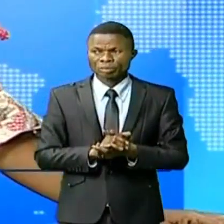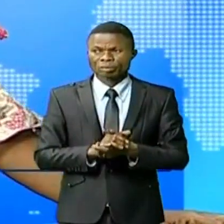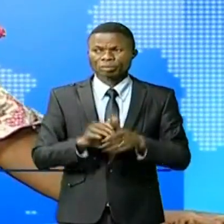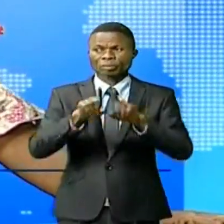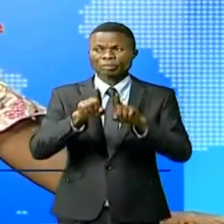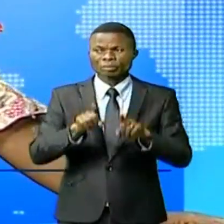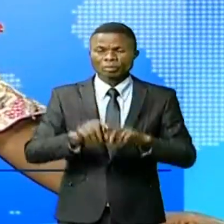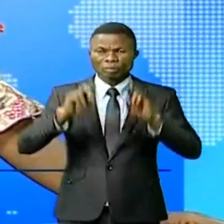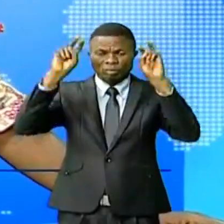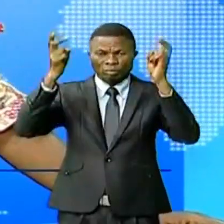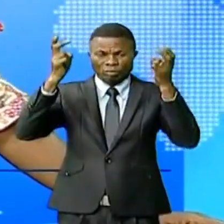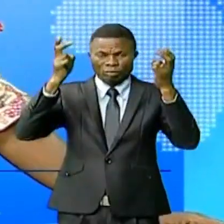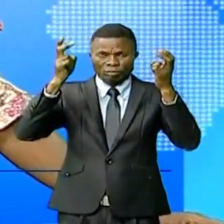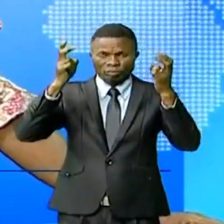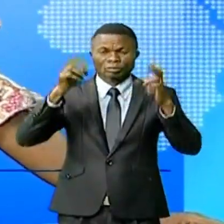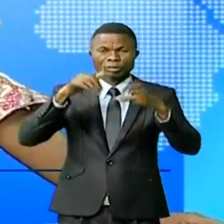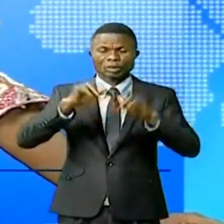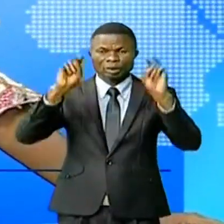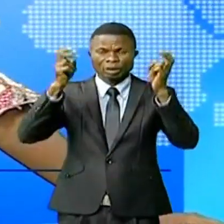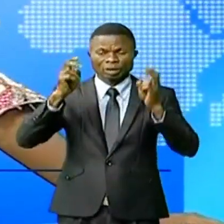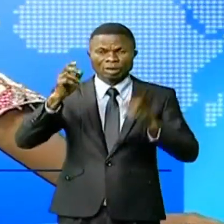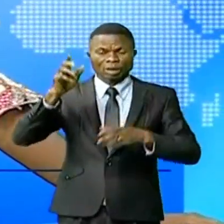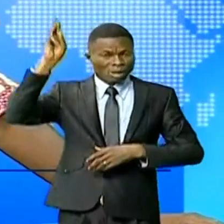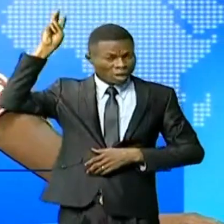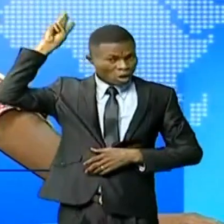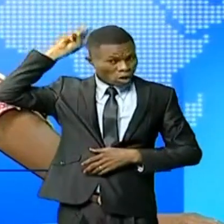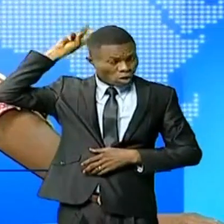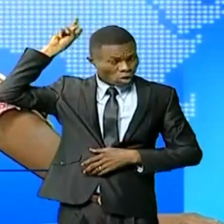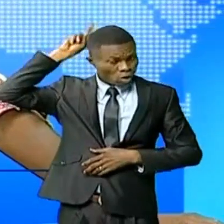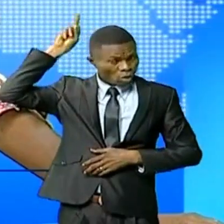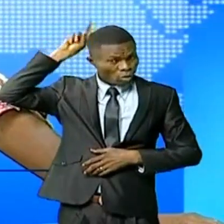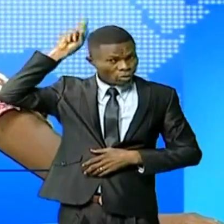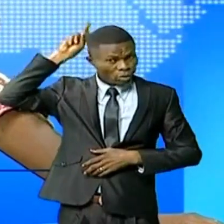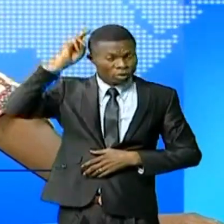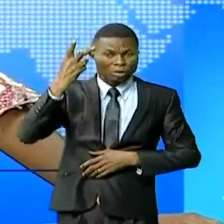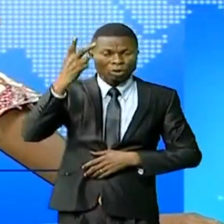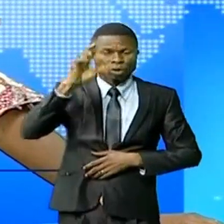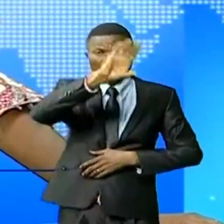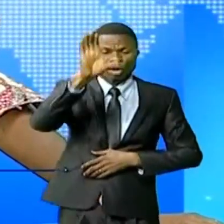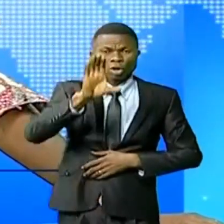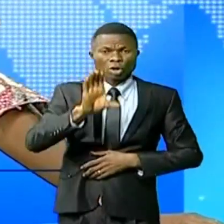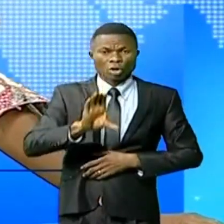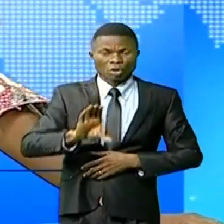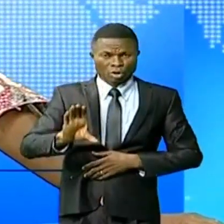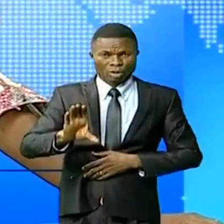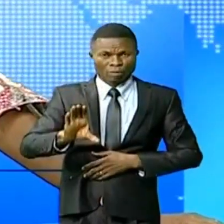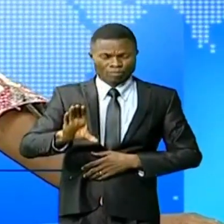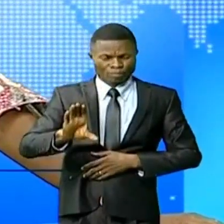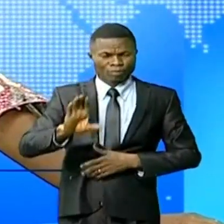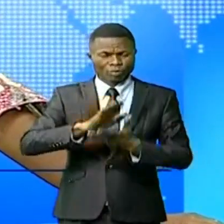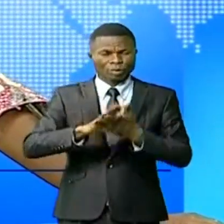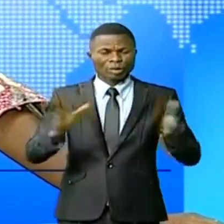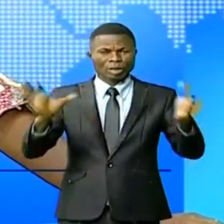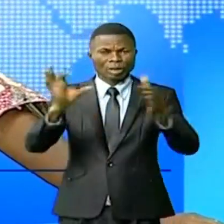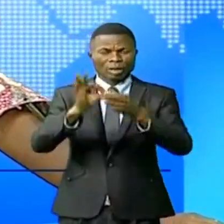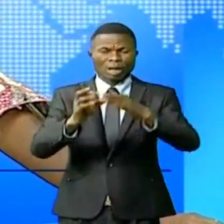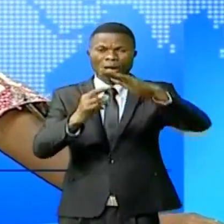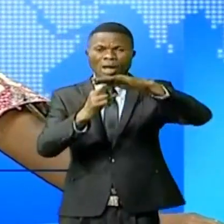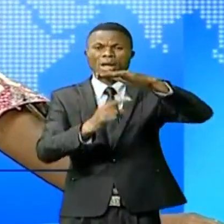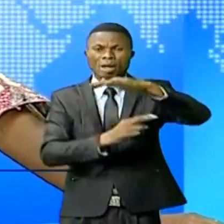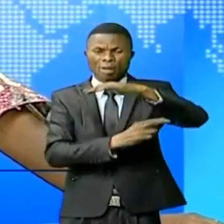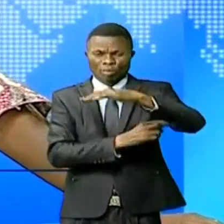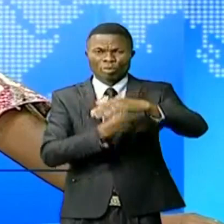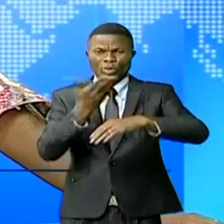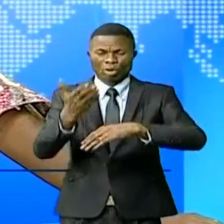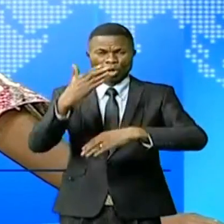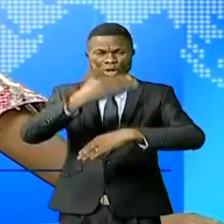dans la ville de Kolwesi, deux communes sont reliées par un pont qui est